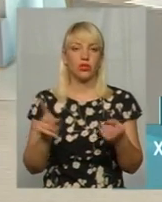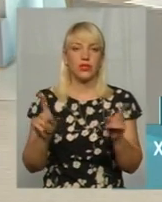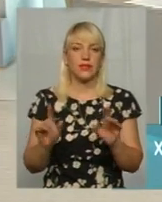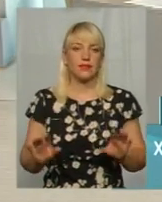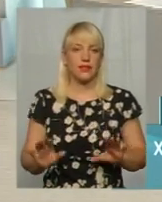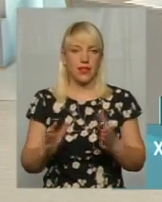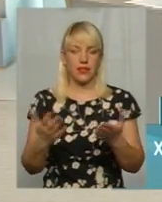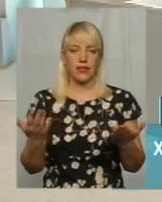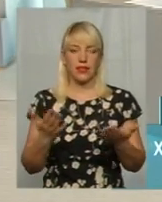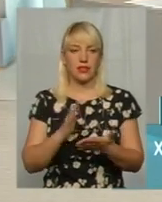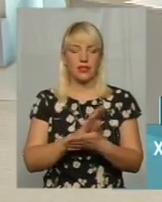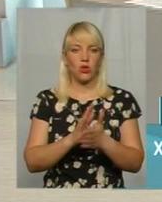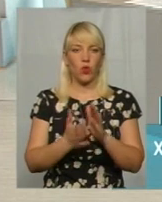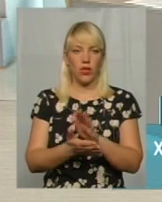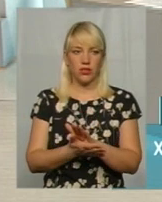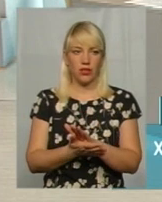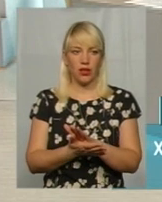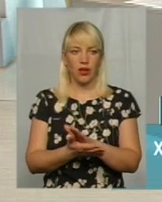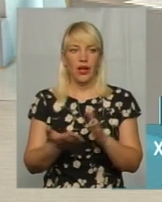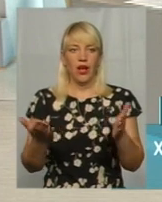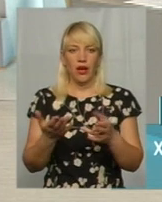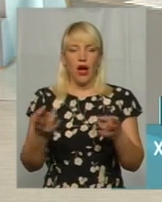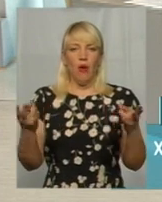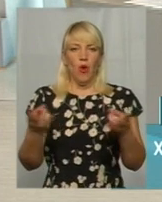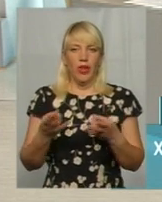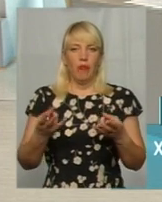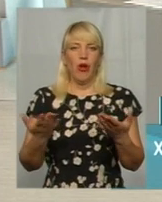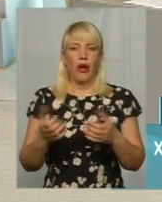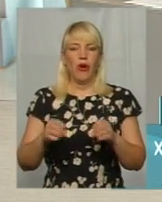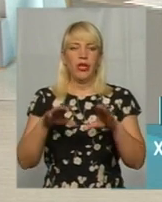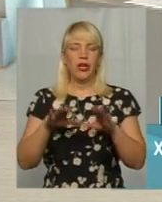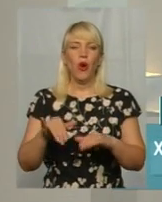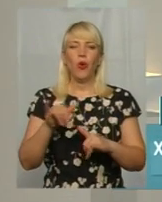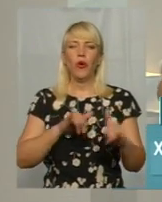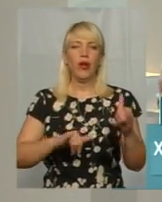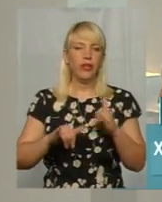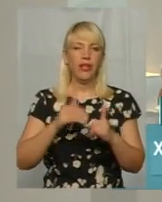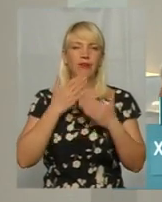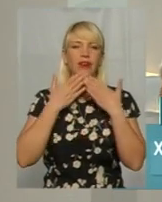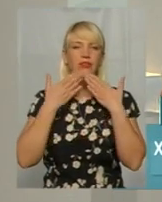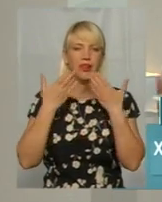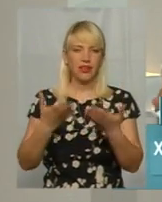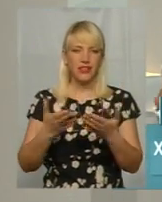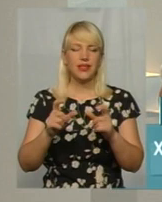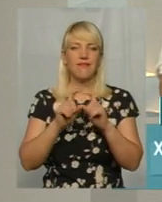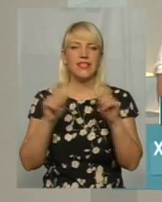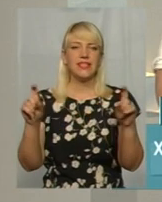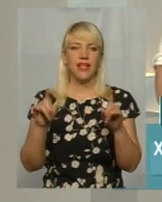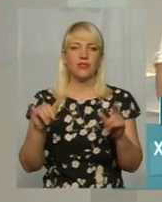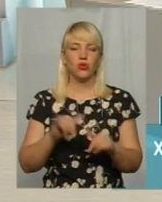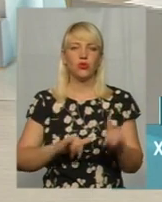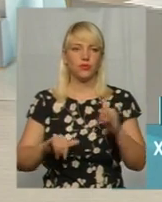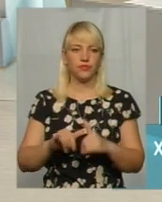ситуація, яка потребує якогось вирішення, до кого тоді, до якої інстанції потрібно апелювати?